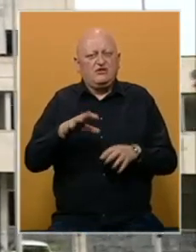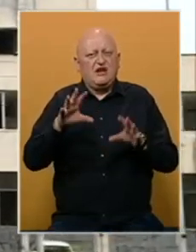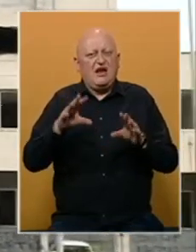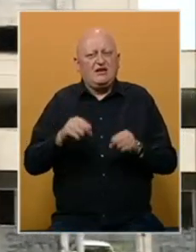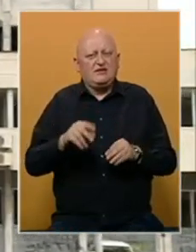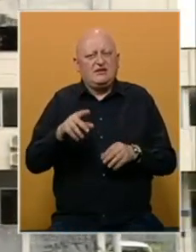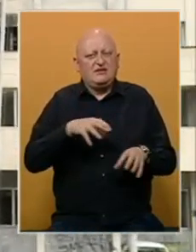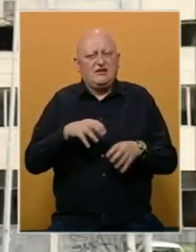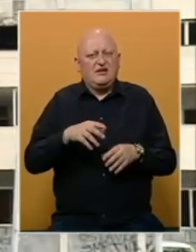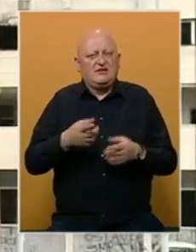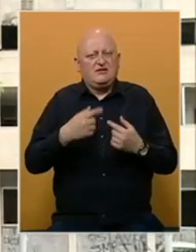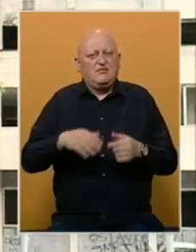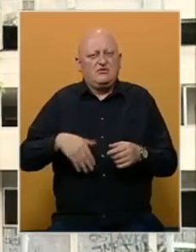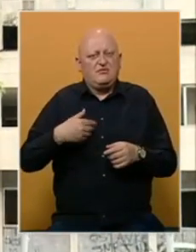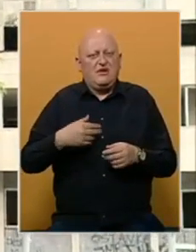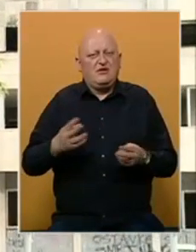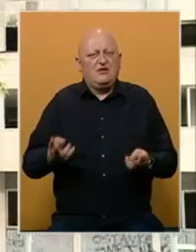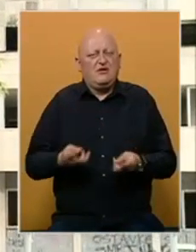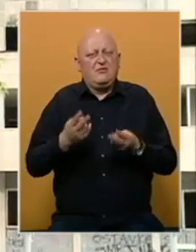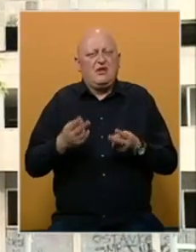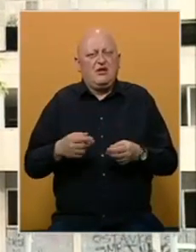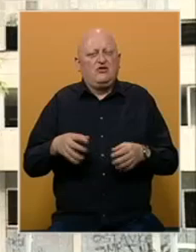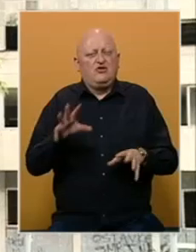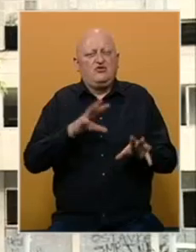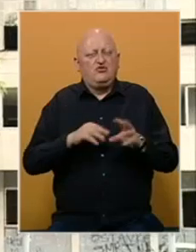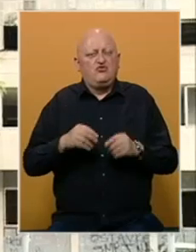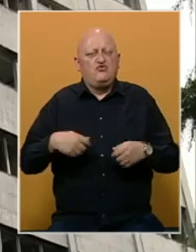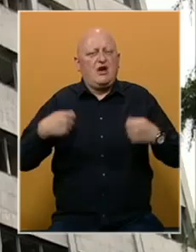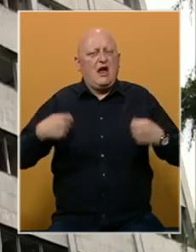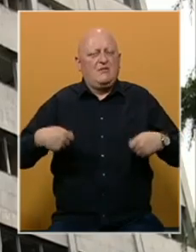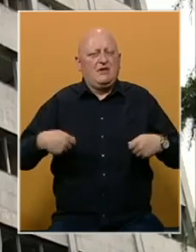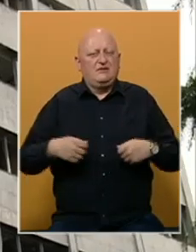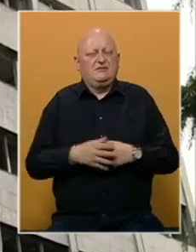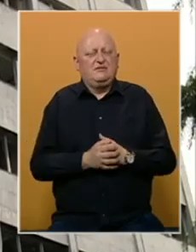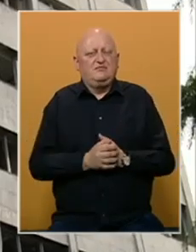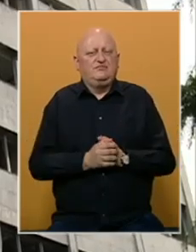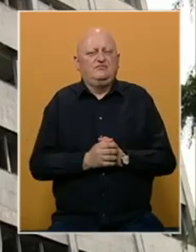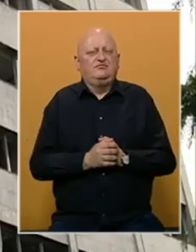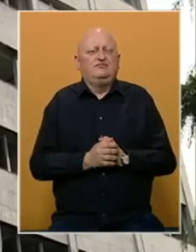u Tuzli gasite, da su se radnici posebno mladi prilagodili duhu kapitalizma.